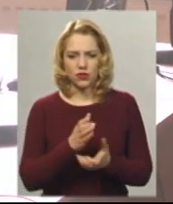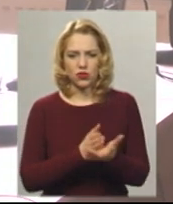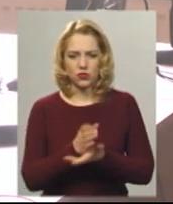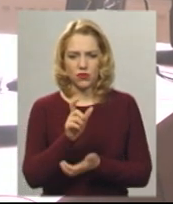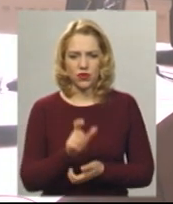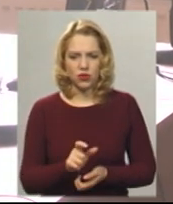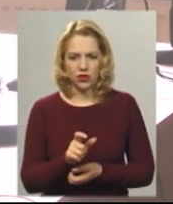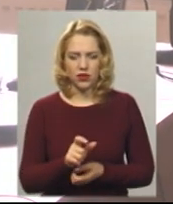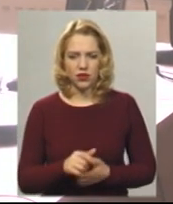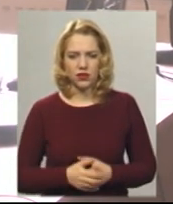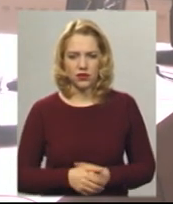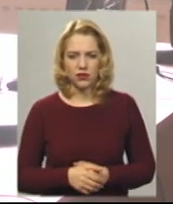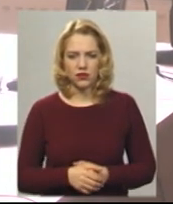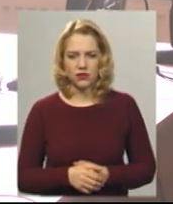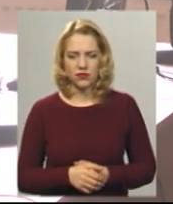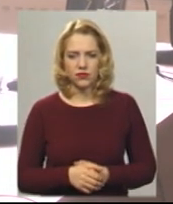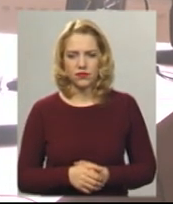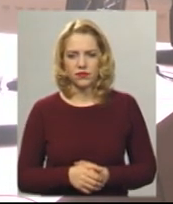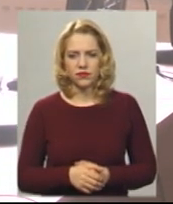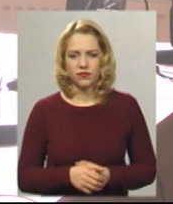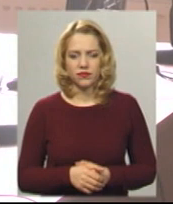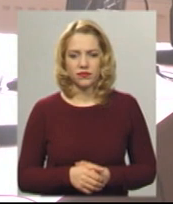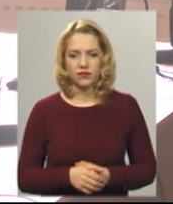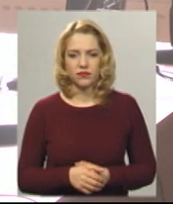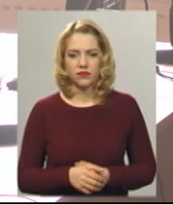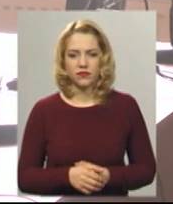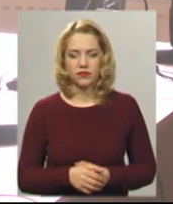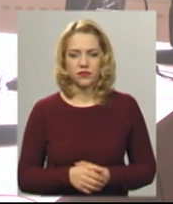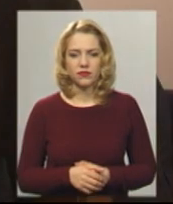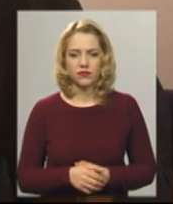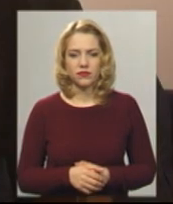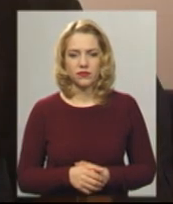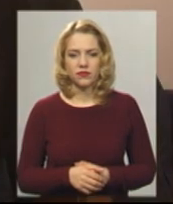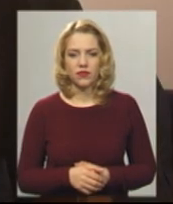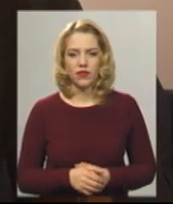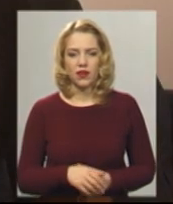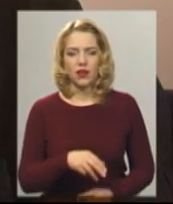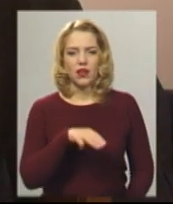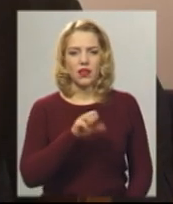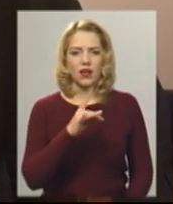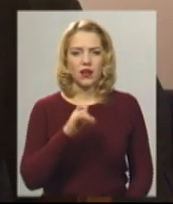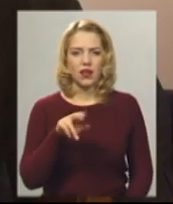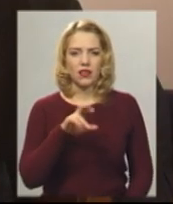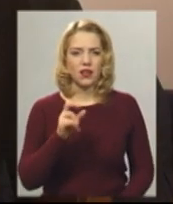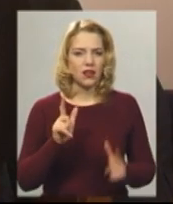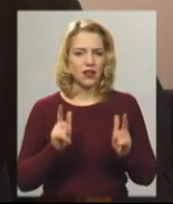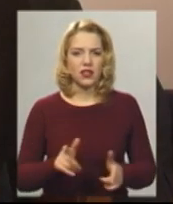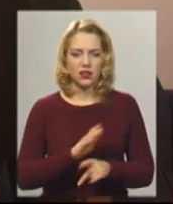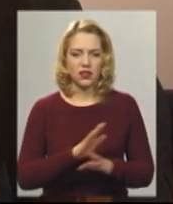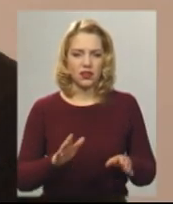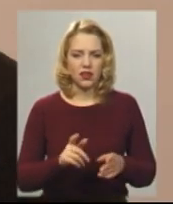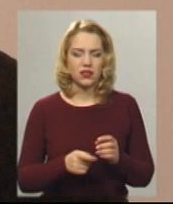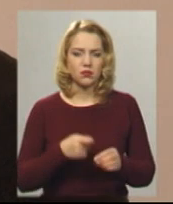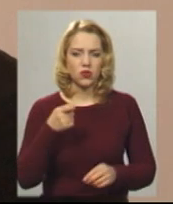які явно відходять за мене даних їх права та повнування. Віталій Тарадай не згідний з позивними вимогами